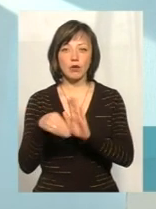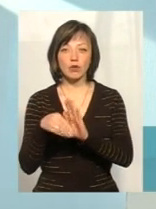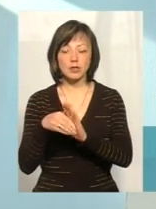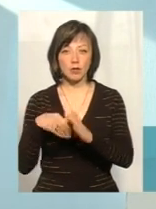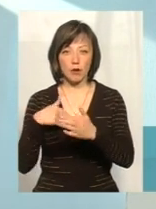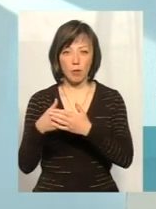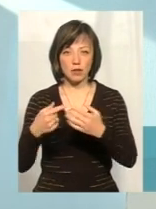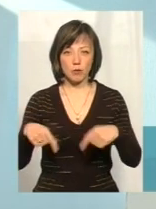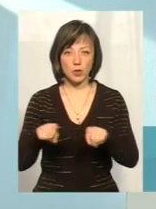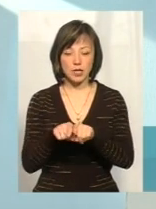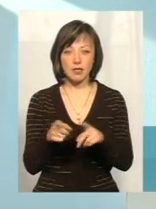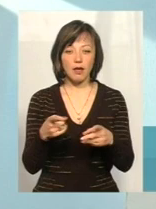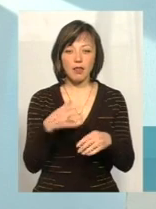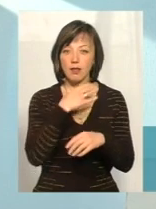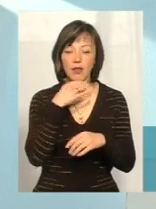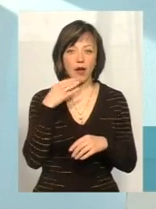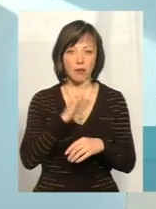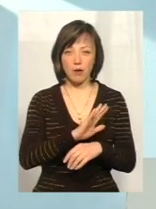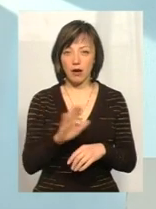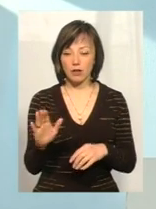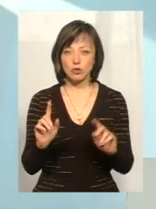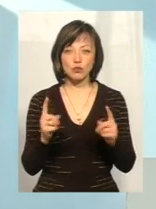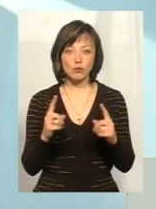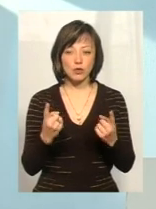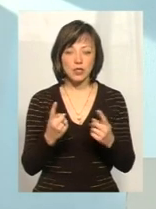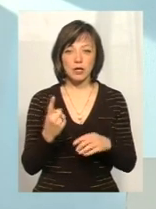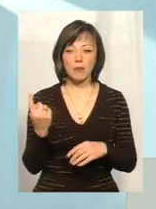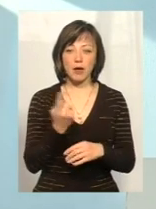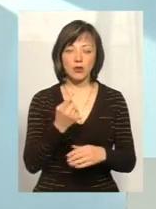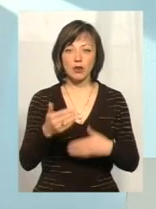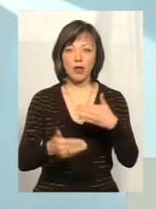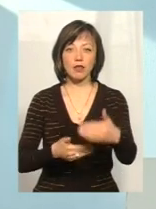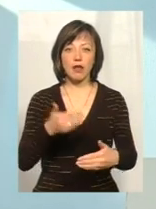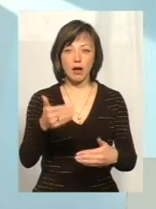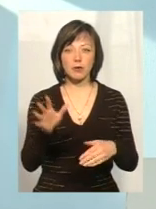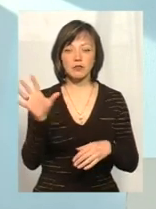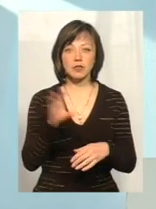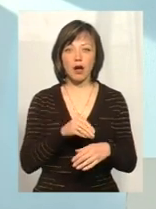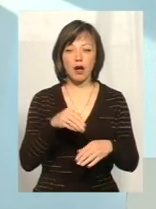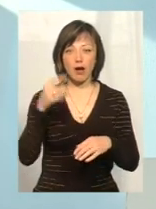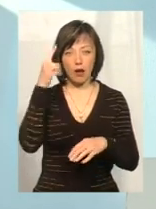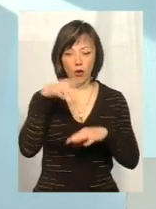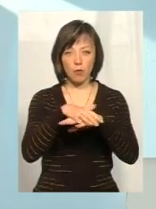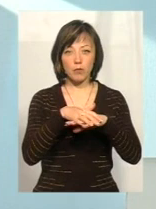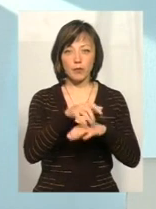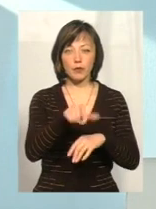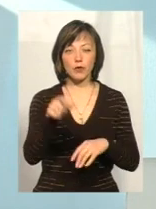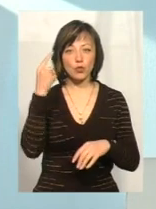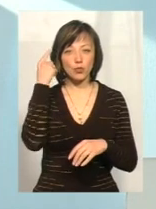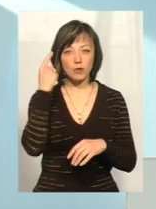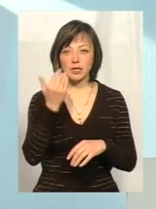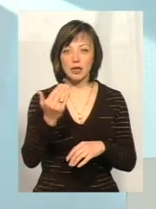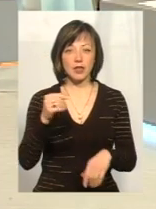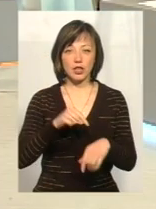громадськими організаціями, яких не так багато. І чомусь на перших етапах вся громадськість думала, що це їх не